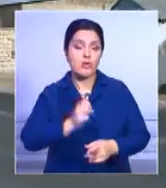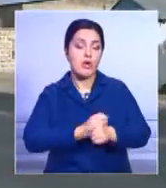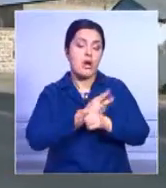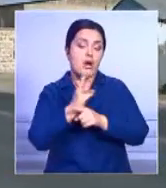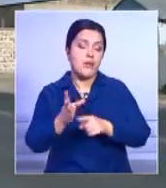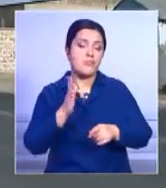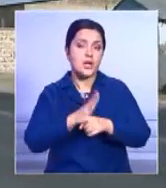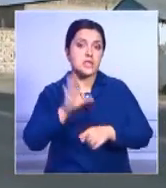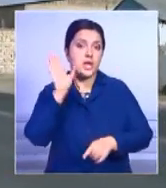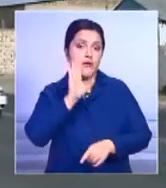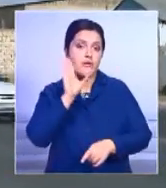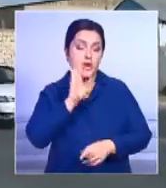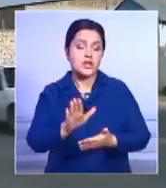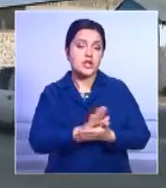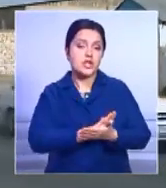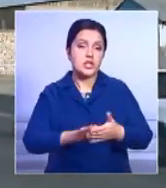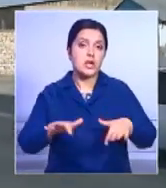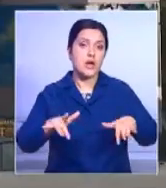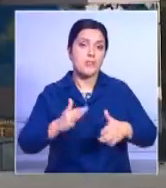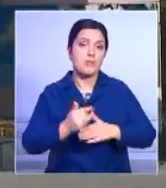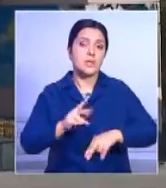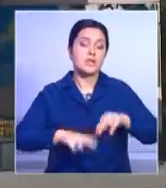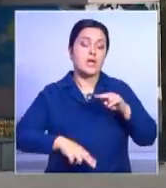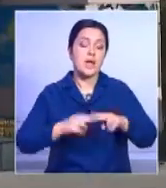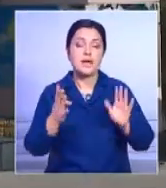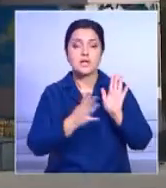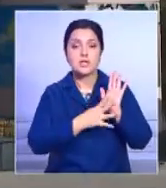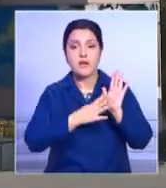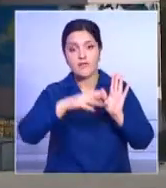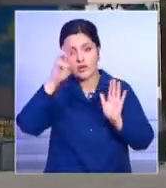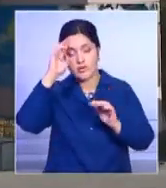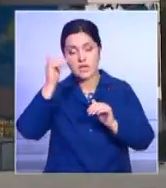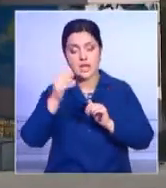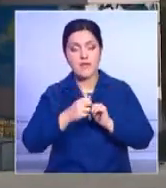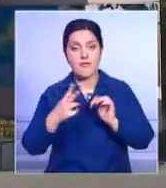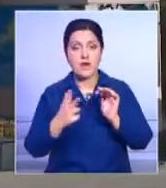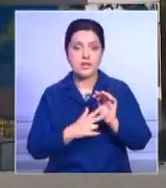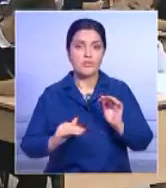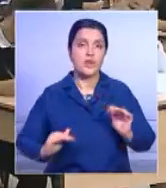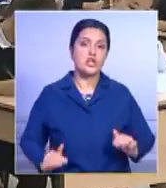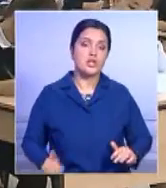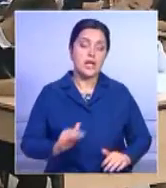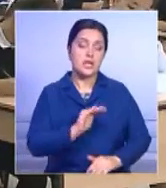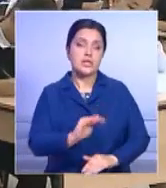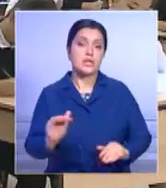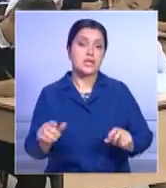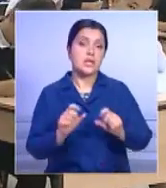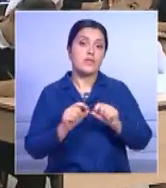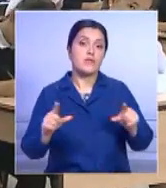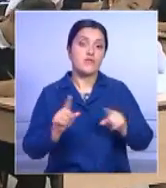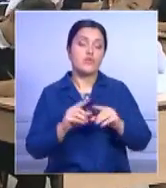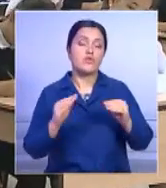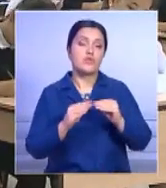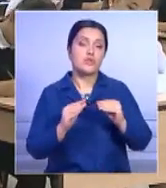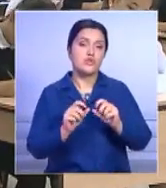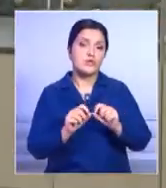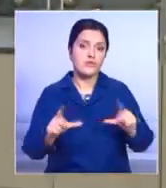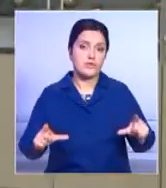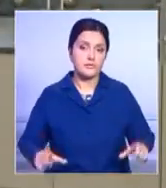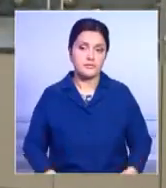централизованным водопроводом. Возведено 9 государственных и 18 частных детских садов, а также 10 школ.